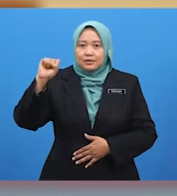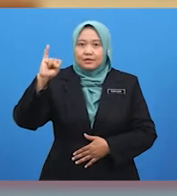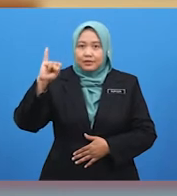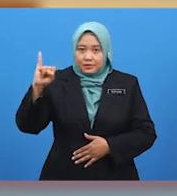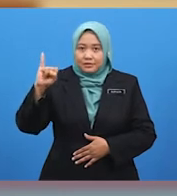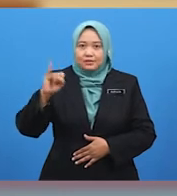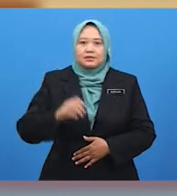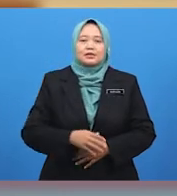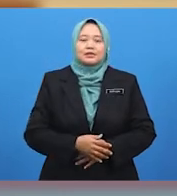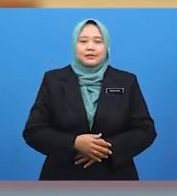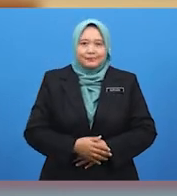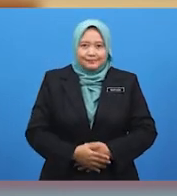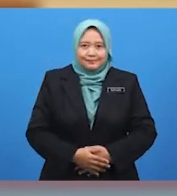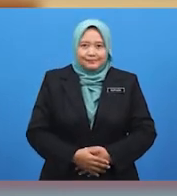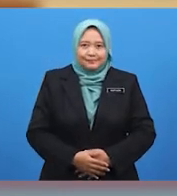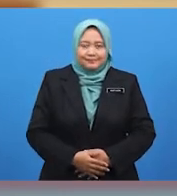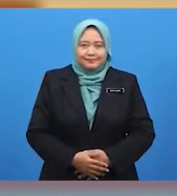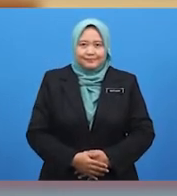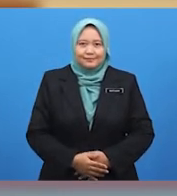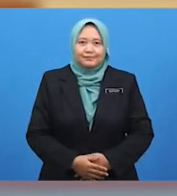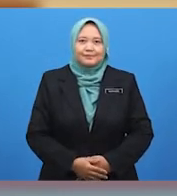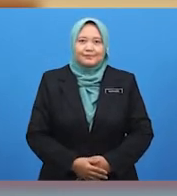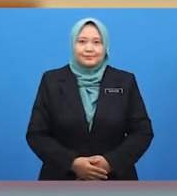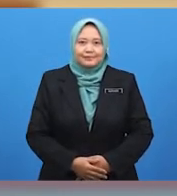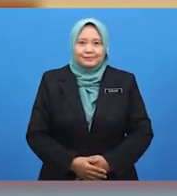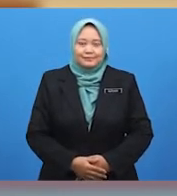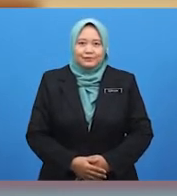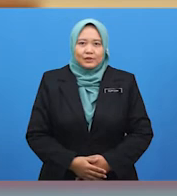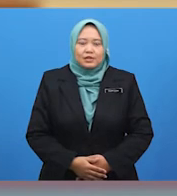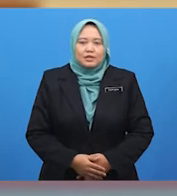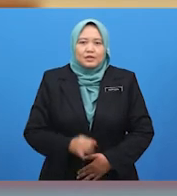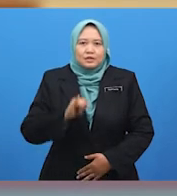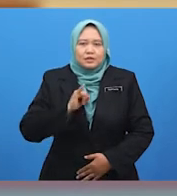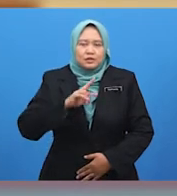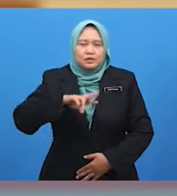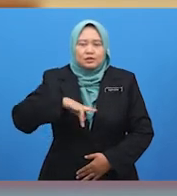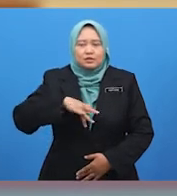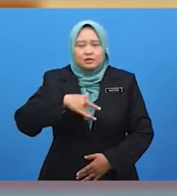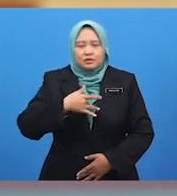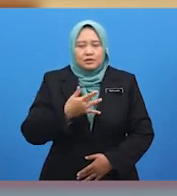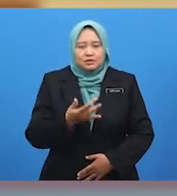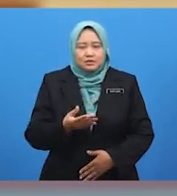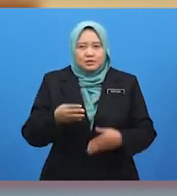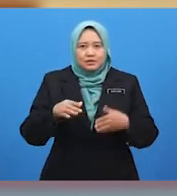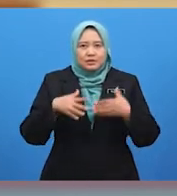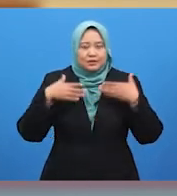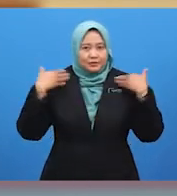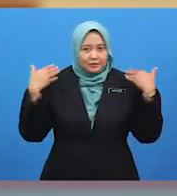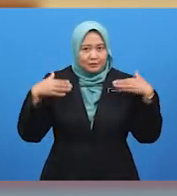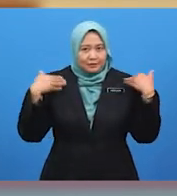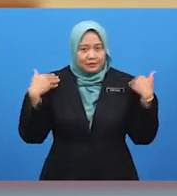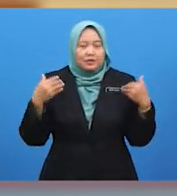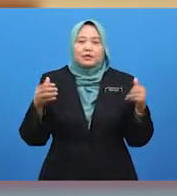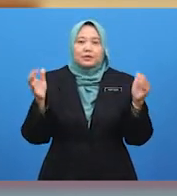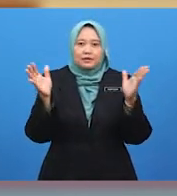Konven 1 Bukit Anas, Kuala Lumpur. Cikgu berasa sangat gembira kerana dapat